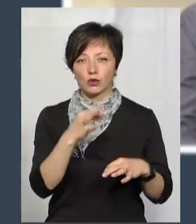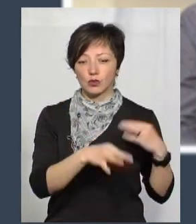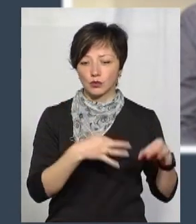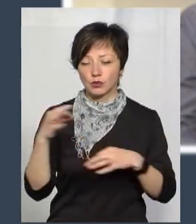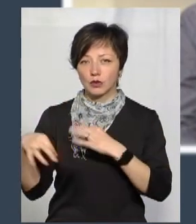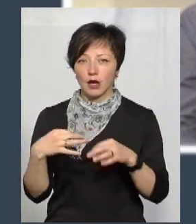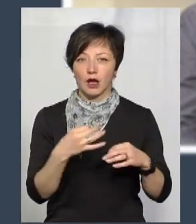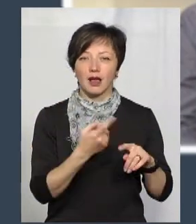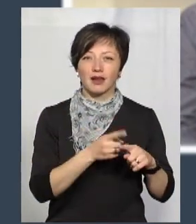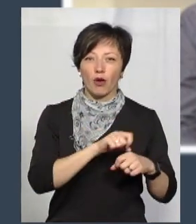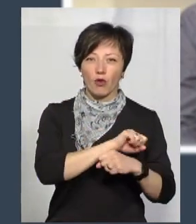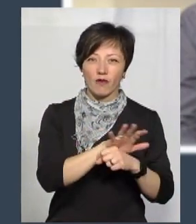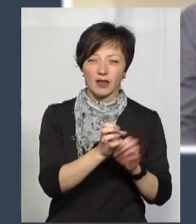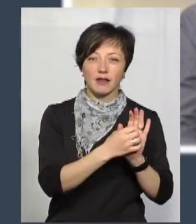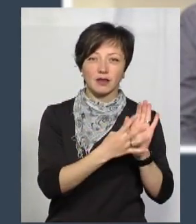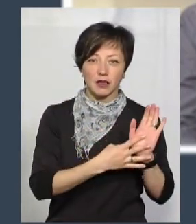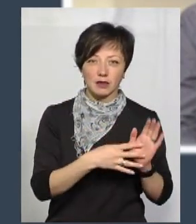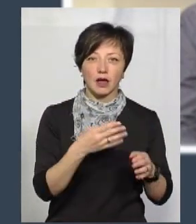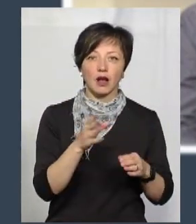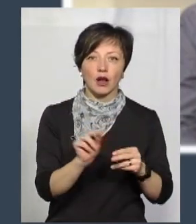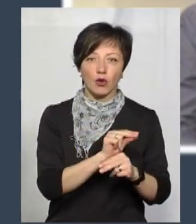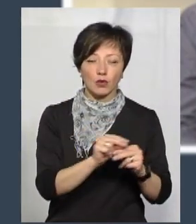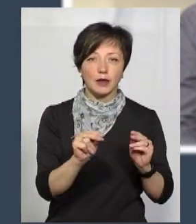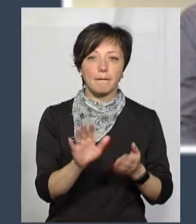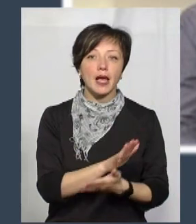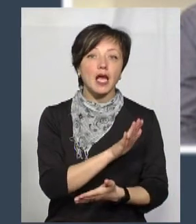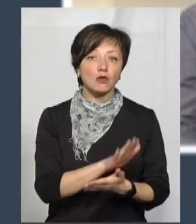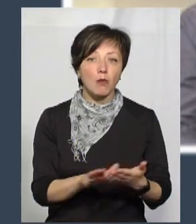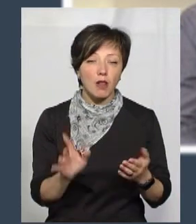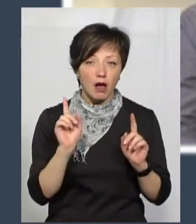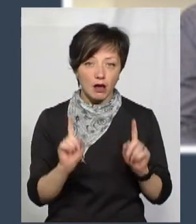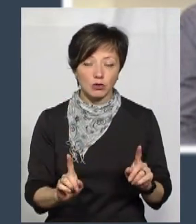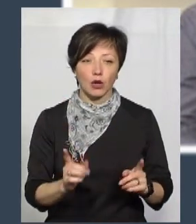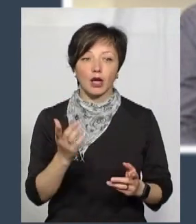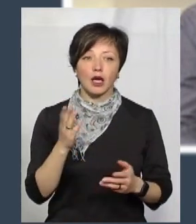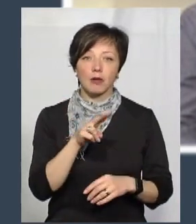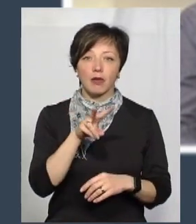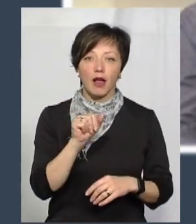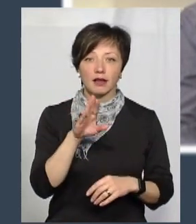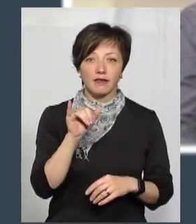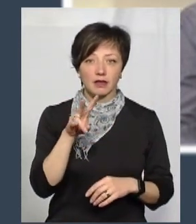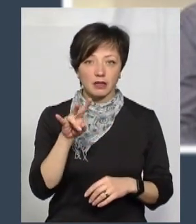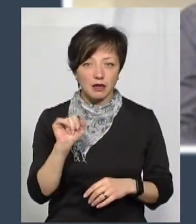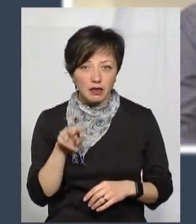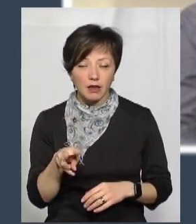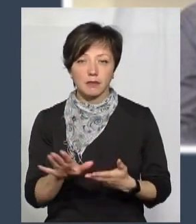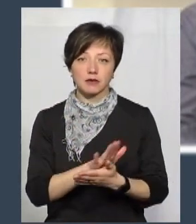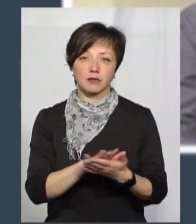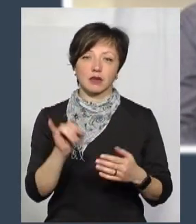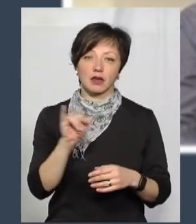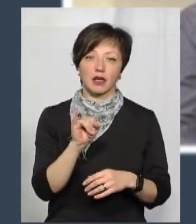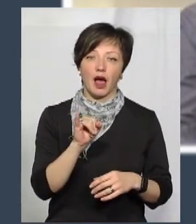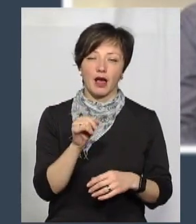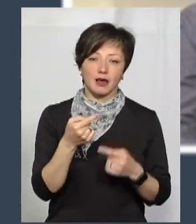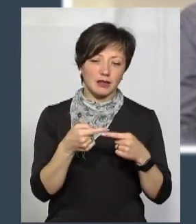-19 все-таки лікуються безоплатно. Я вже говорила, що і плаквініл для пацієнтів дається безоплатно,